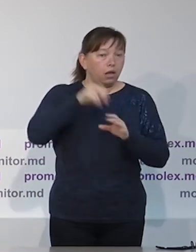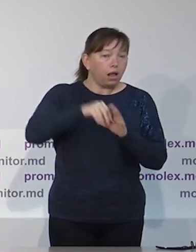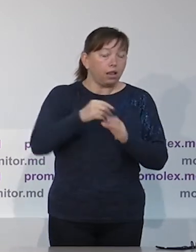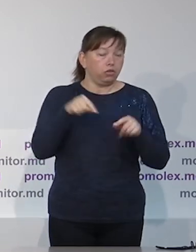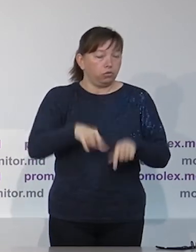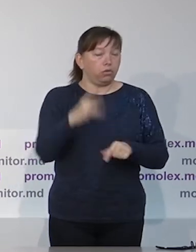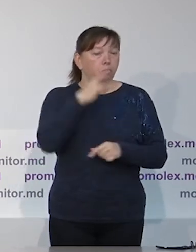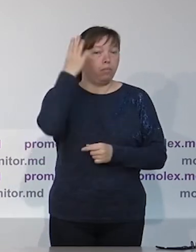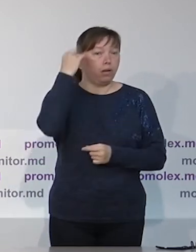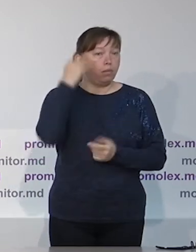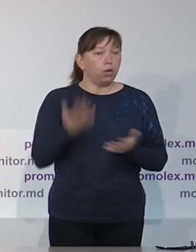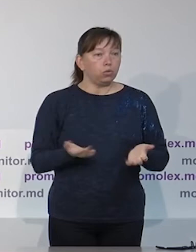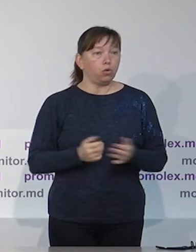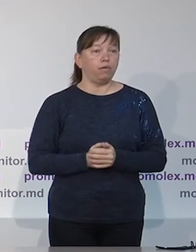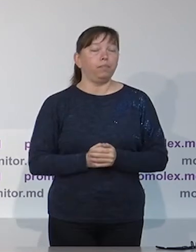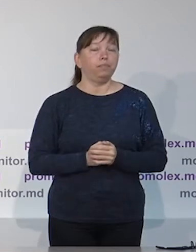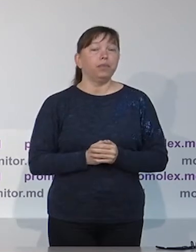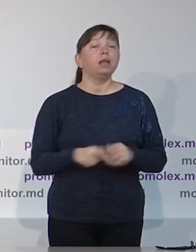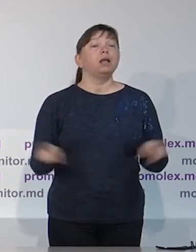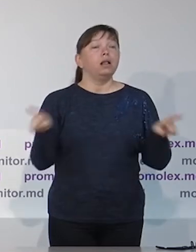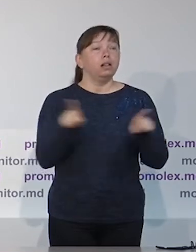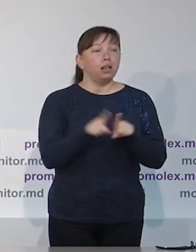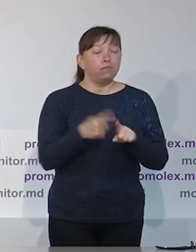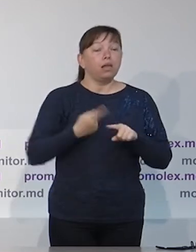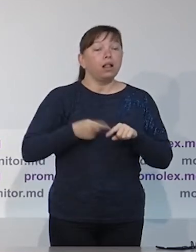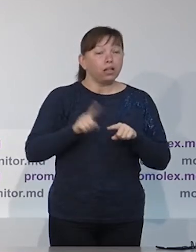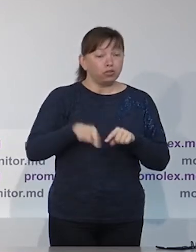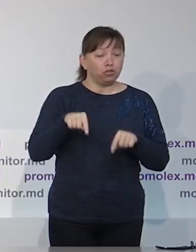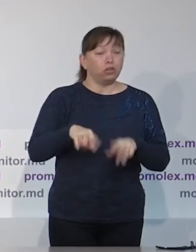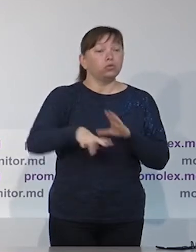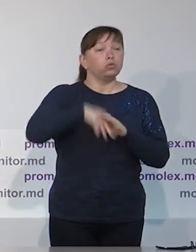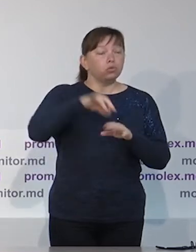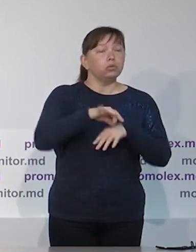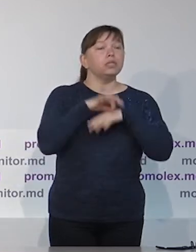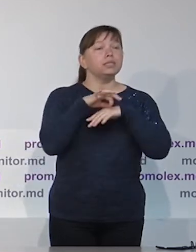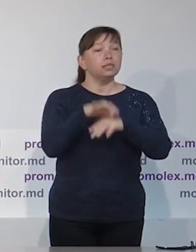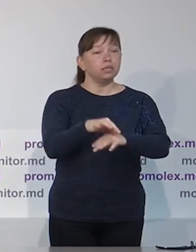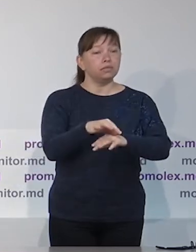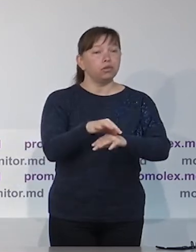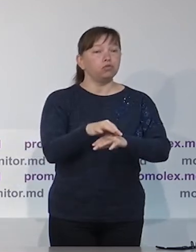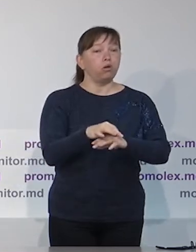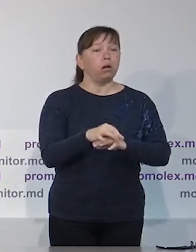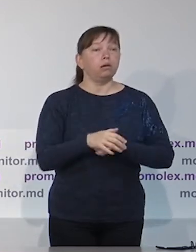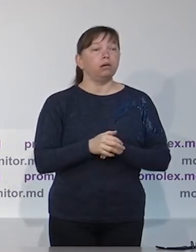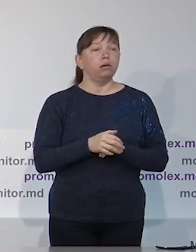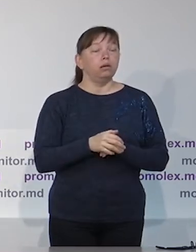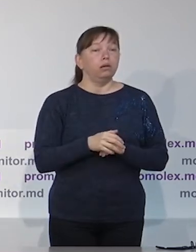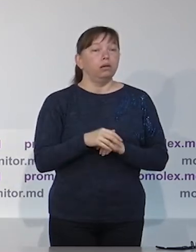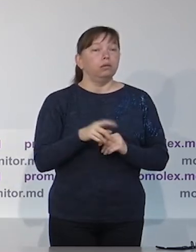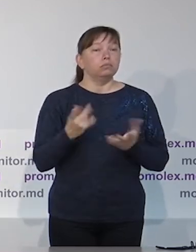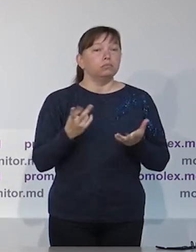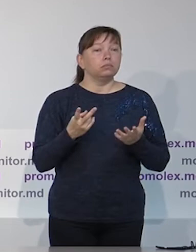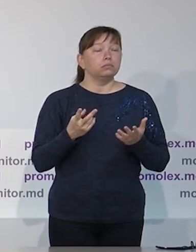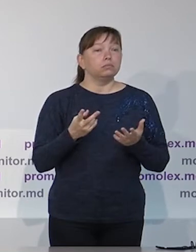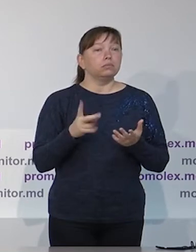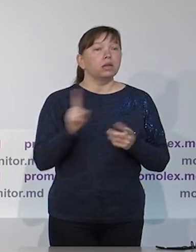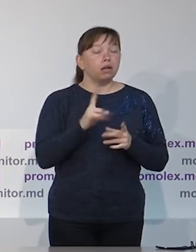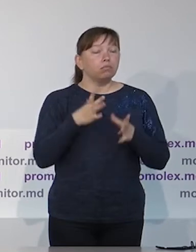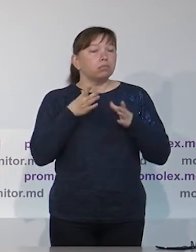досрочного характера. То есть, в этом у нас такая достаточно